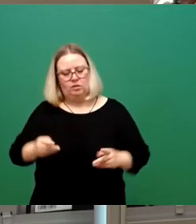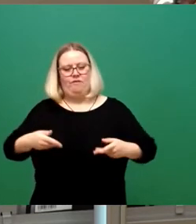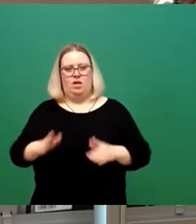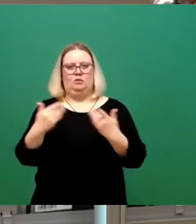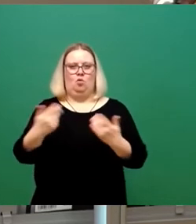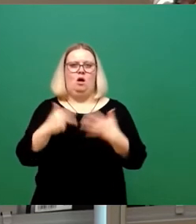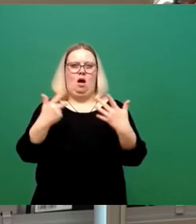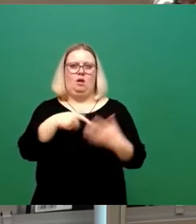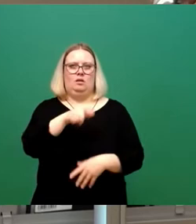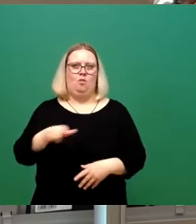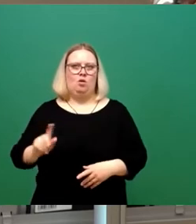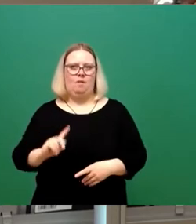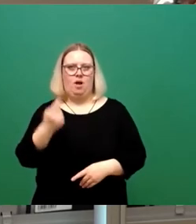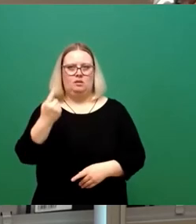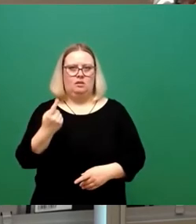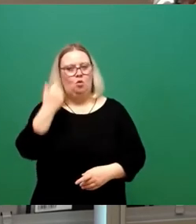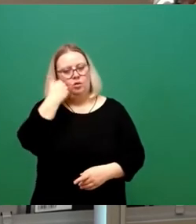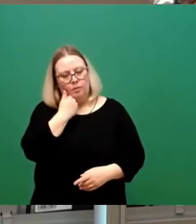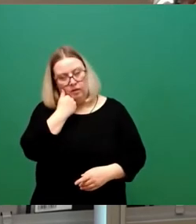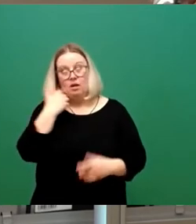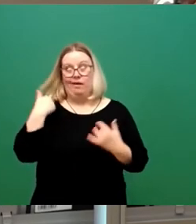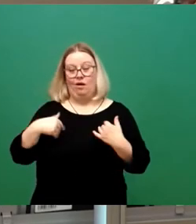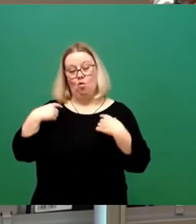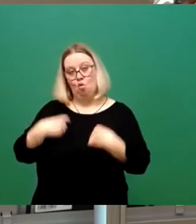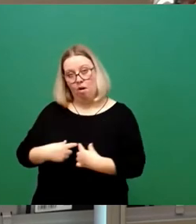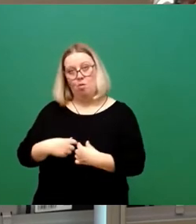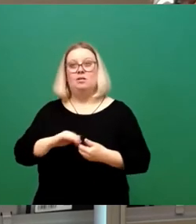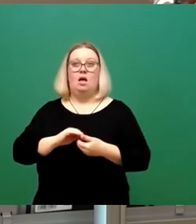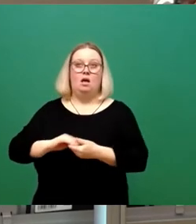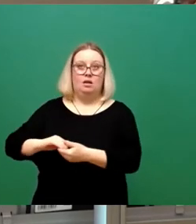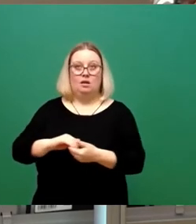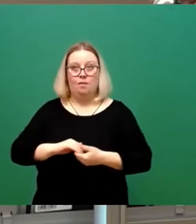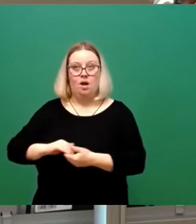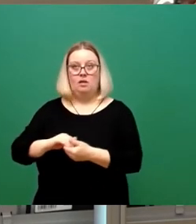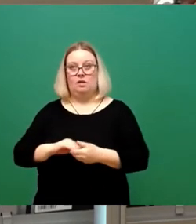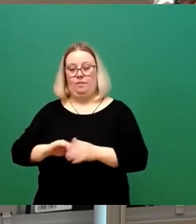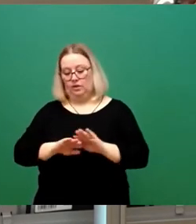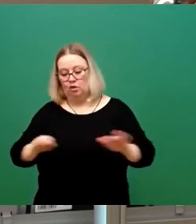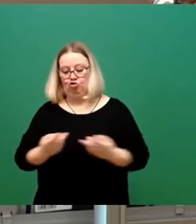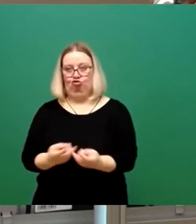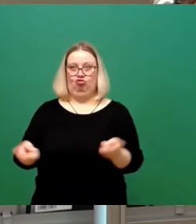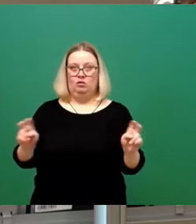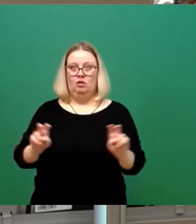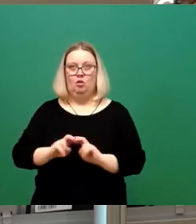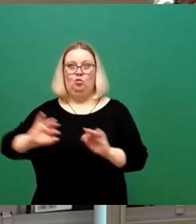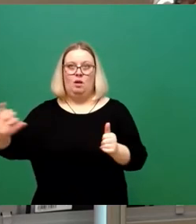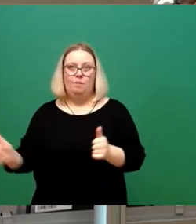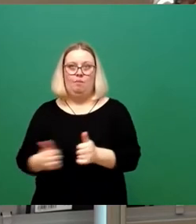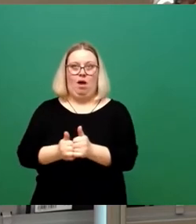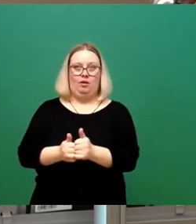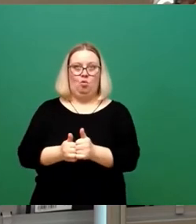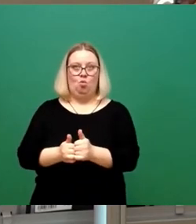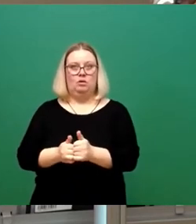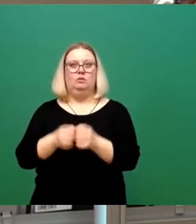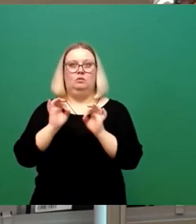und lassen Sie uns, Herr Oberbürgermeister, gemeinsam zurück an den Tisch kommen und das Thema der Beigeordneten gemeinsam und konstruktiv